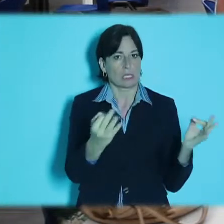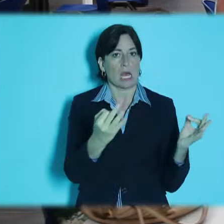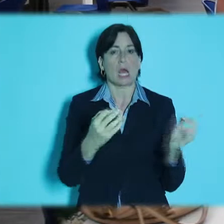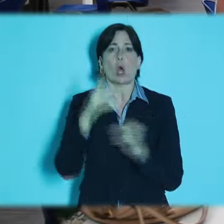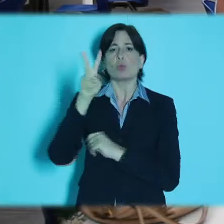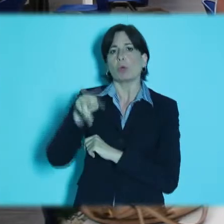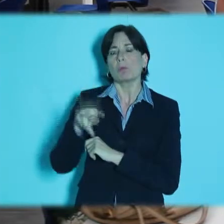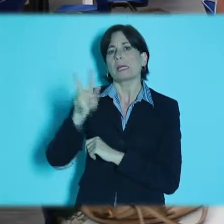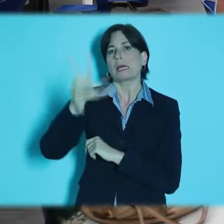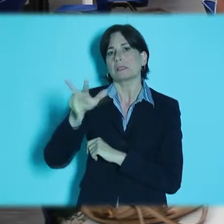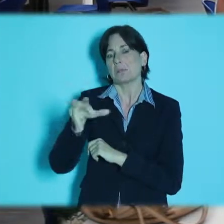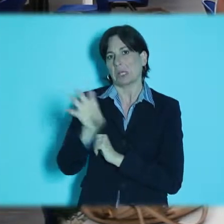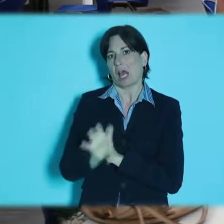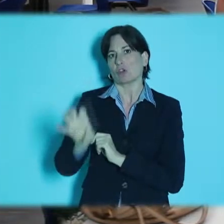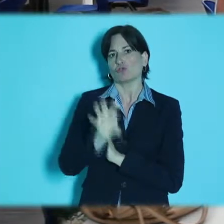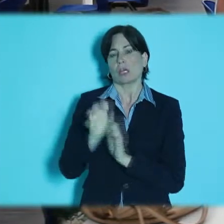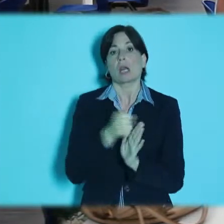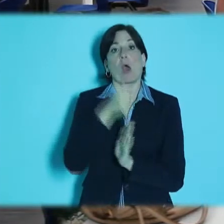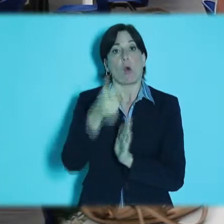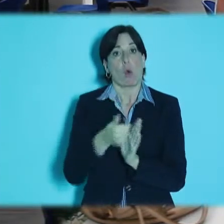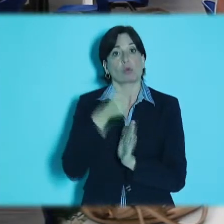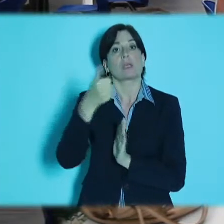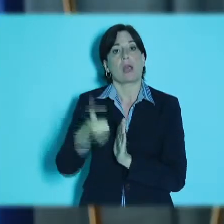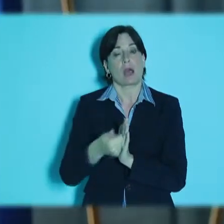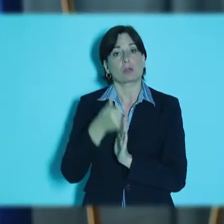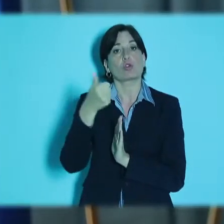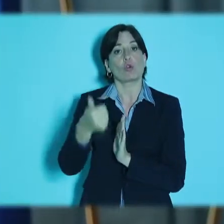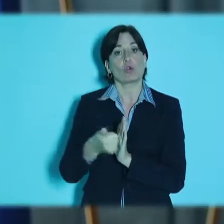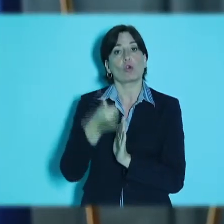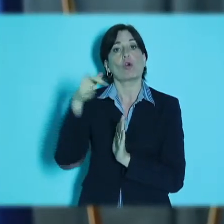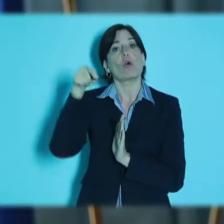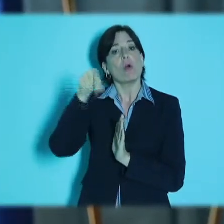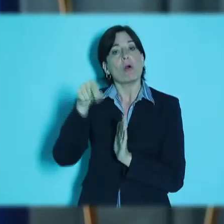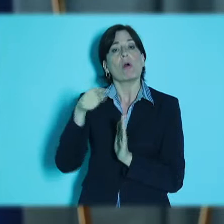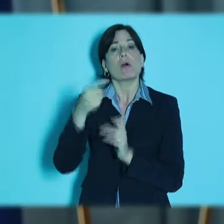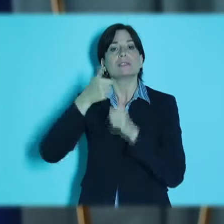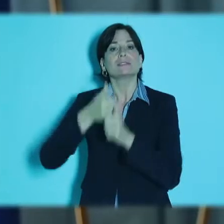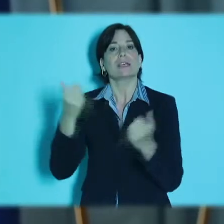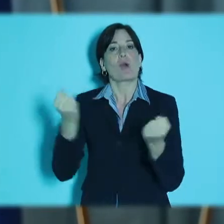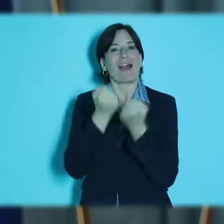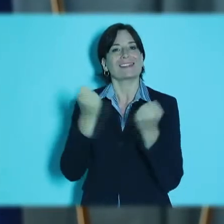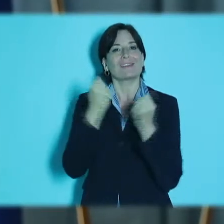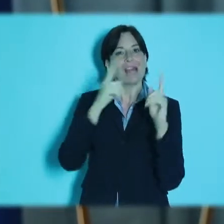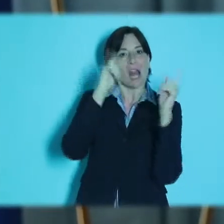corsi ordinari e un 2-3 mila che ogni anno sono tra le attività post